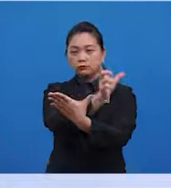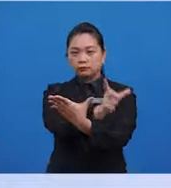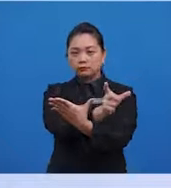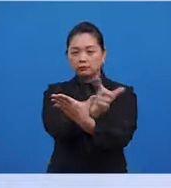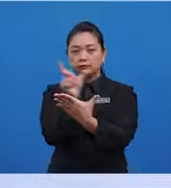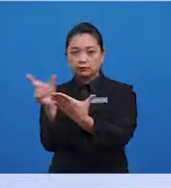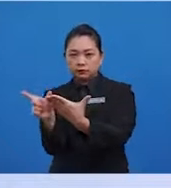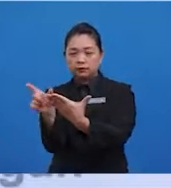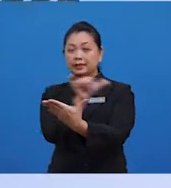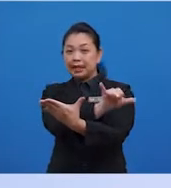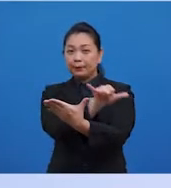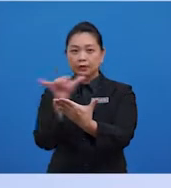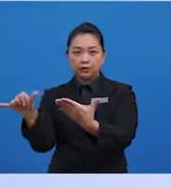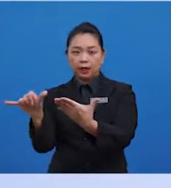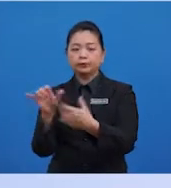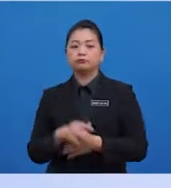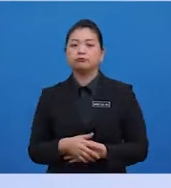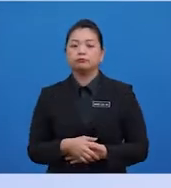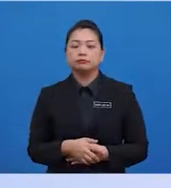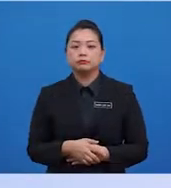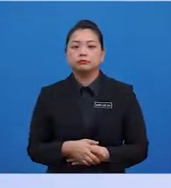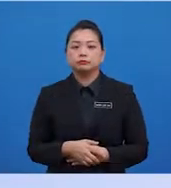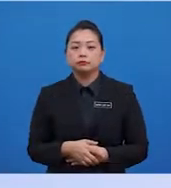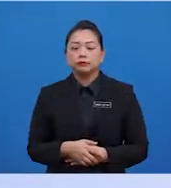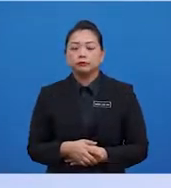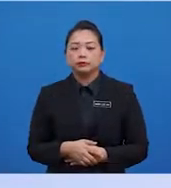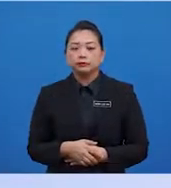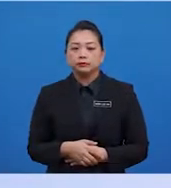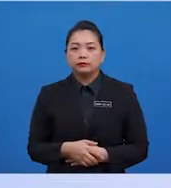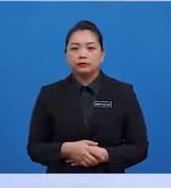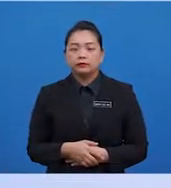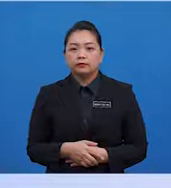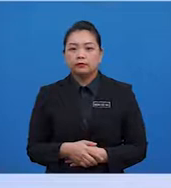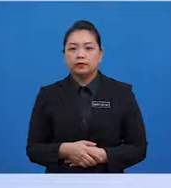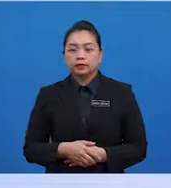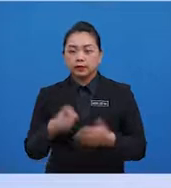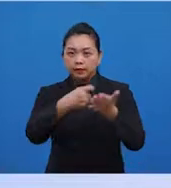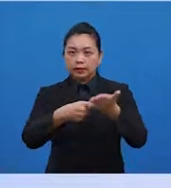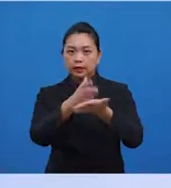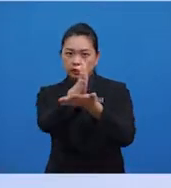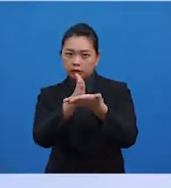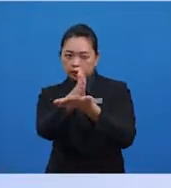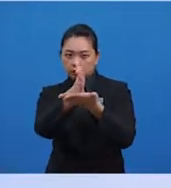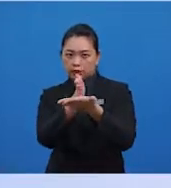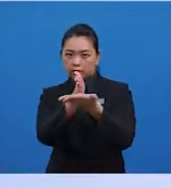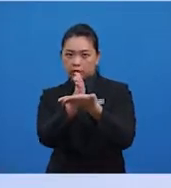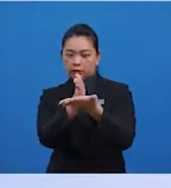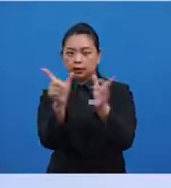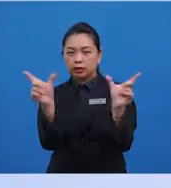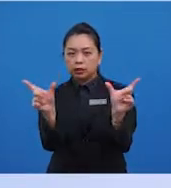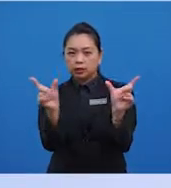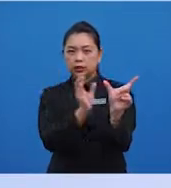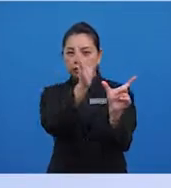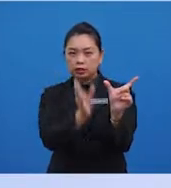yang sama. Dan yang ketiga, nilai cerapan yang berada di tengah atau pemisah